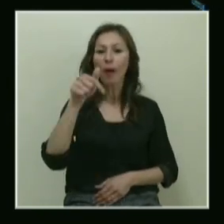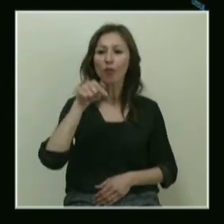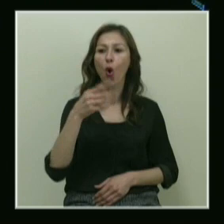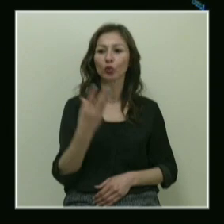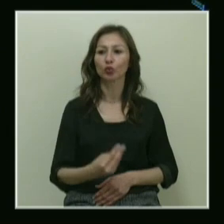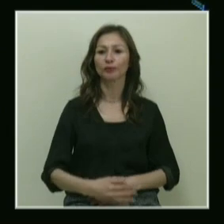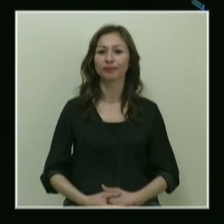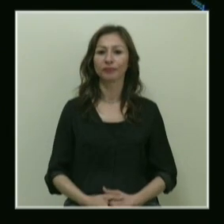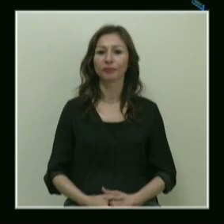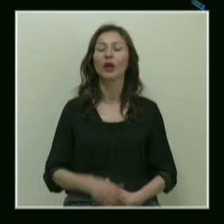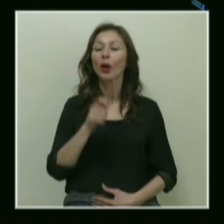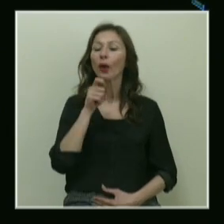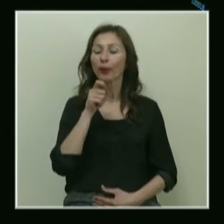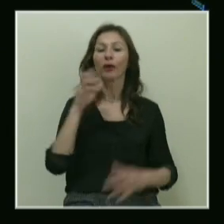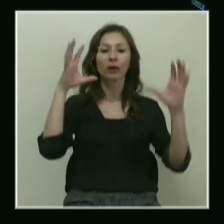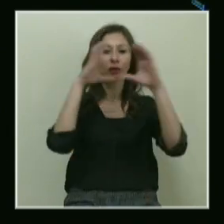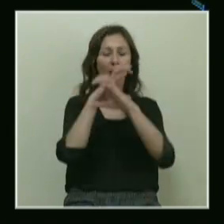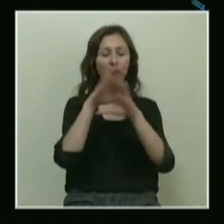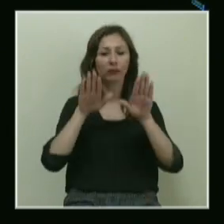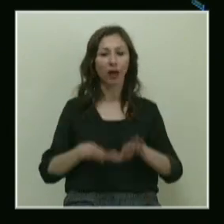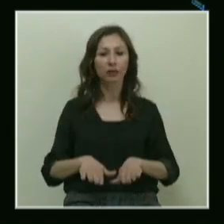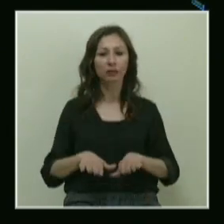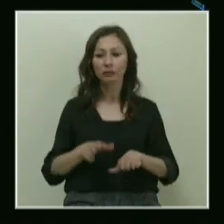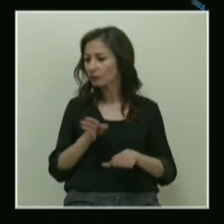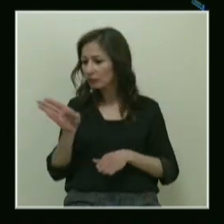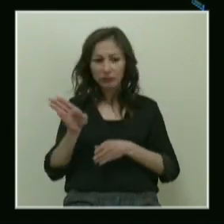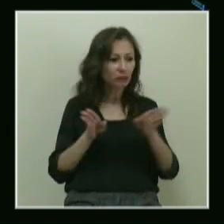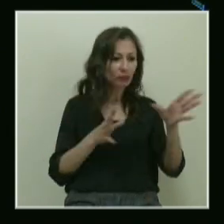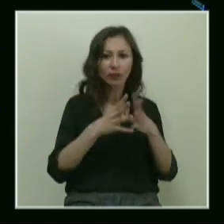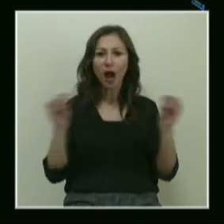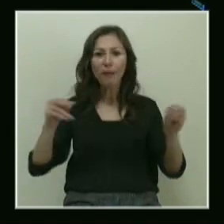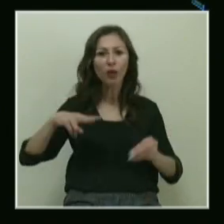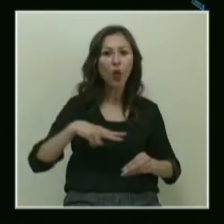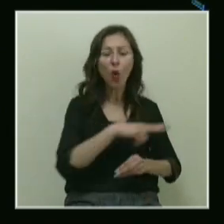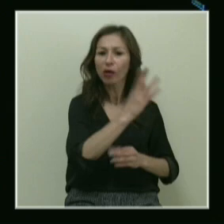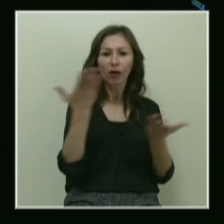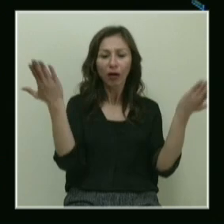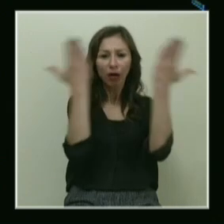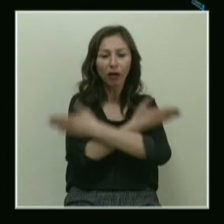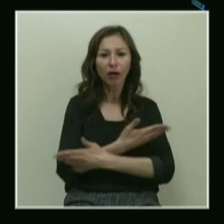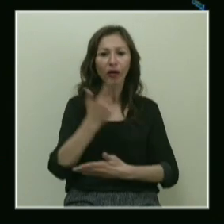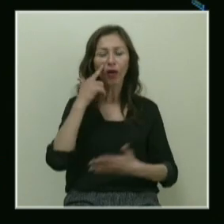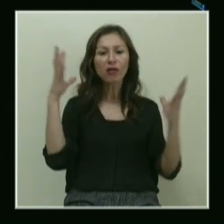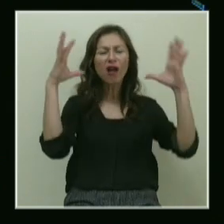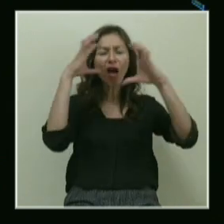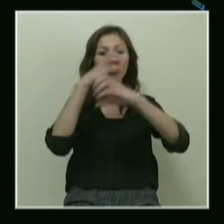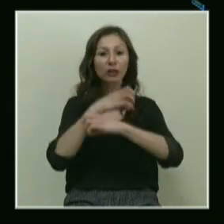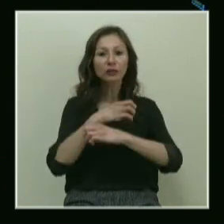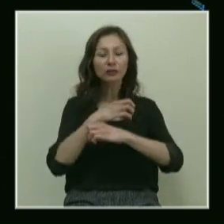olur. Karanlıkta kalırsınız. Rotanızı kaybedersiniz. Yolunuzu kaybedersiniz. Karanlık,